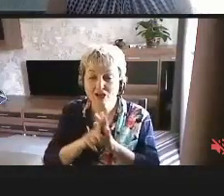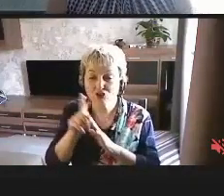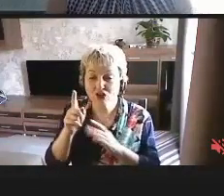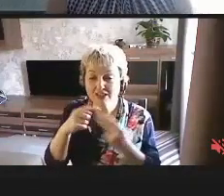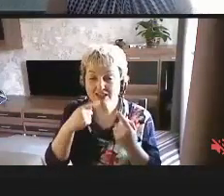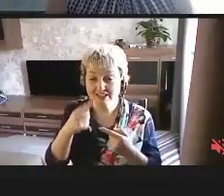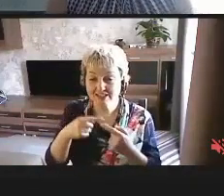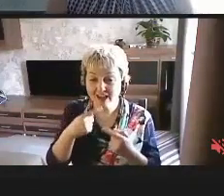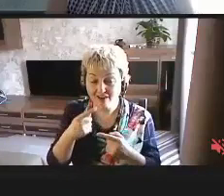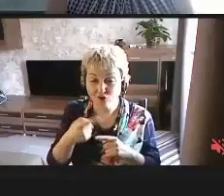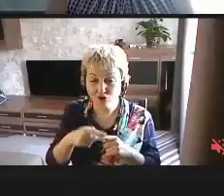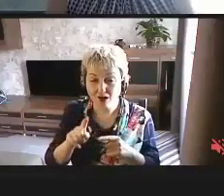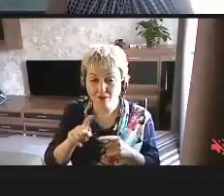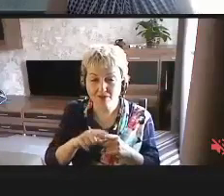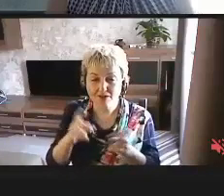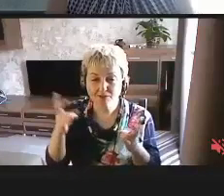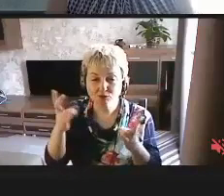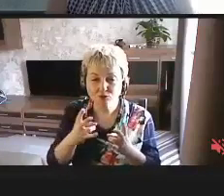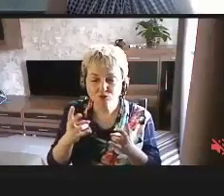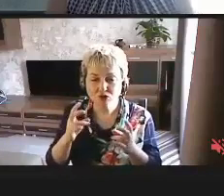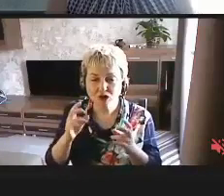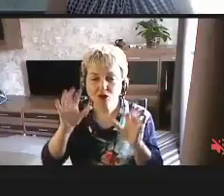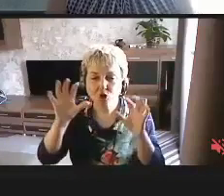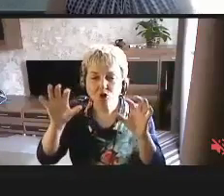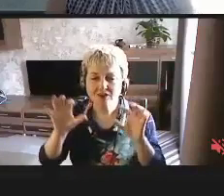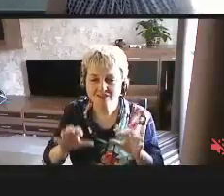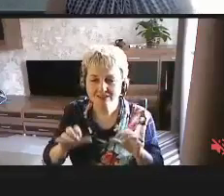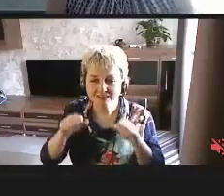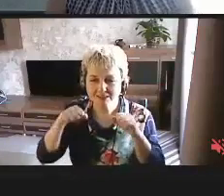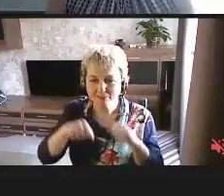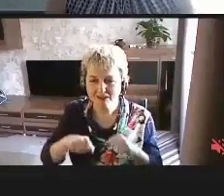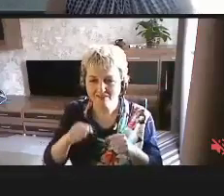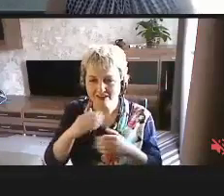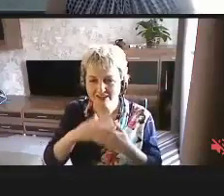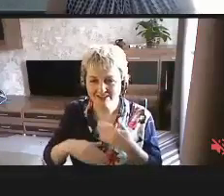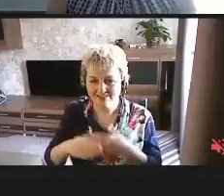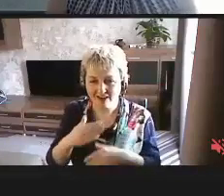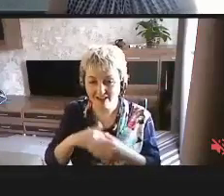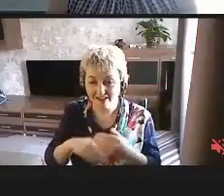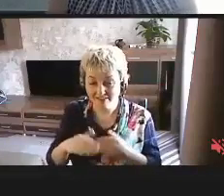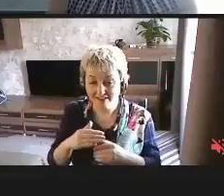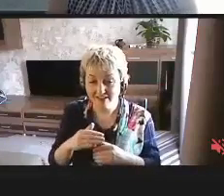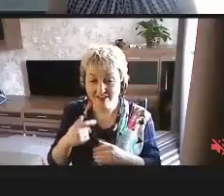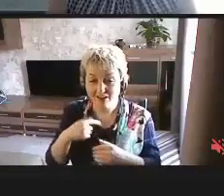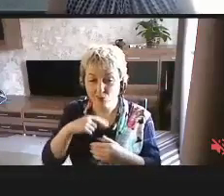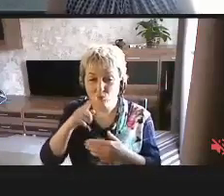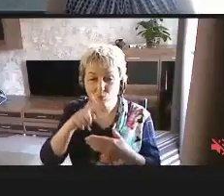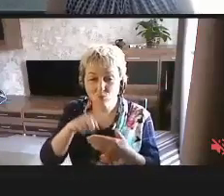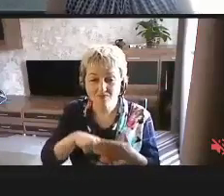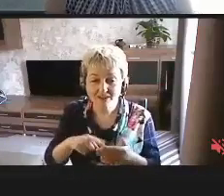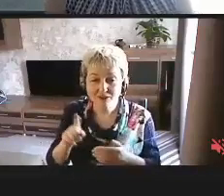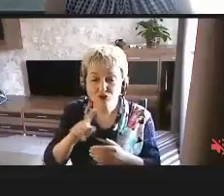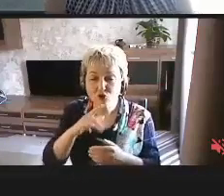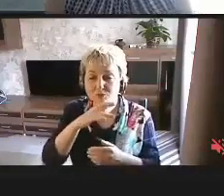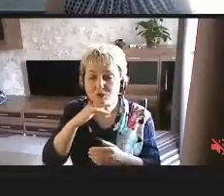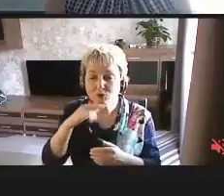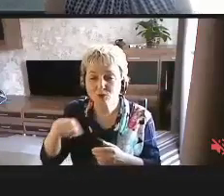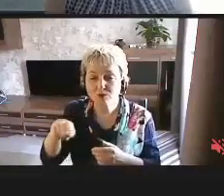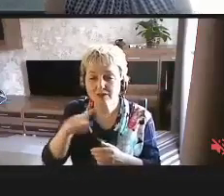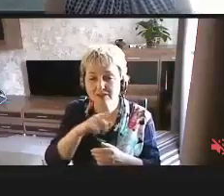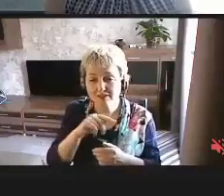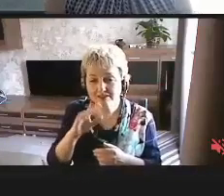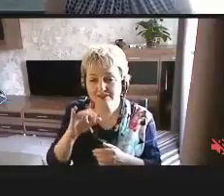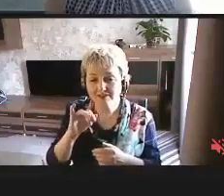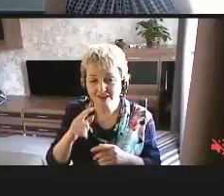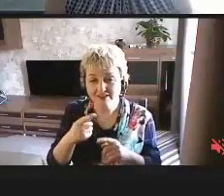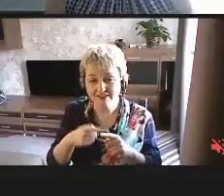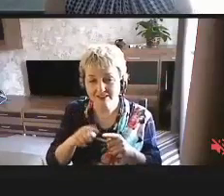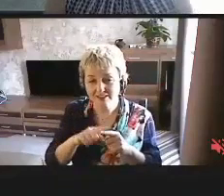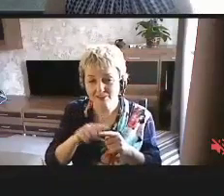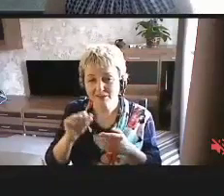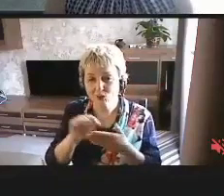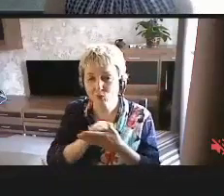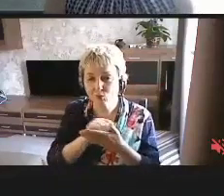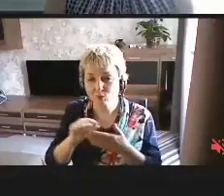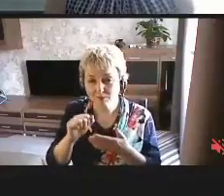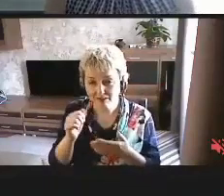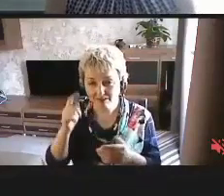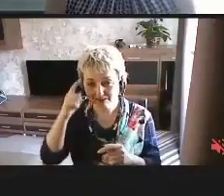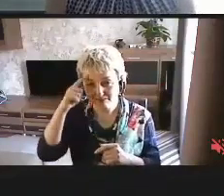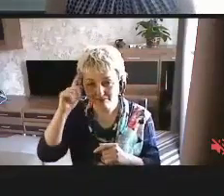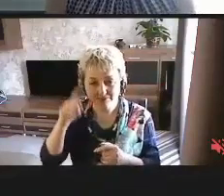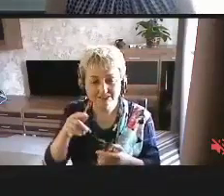безусловно, нужно с Конвенции о правах инвалидов. Я уверена, что многие из вас с этим документом знакомы.